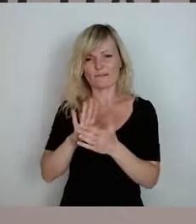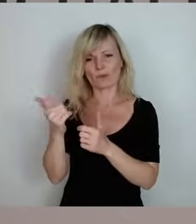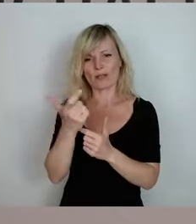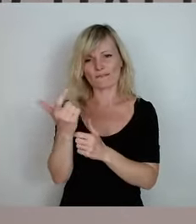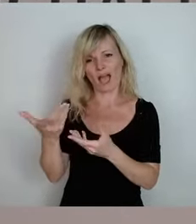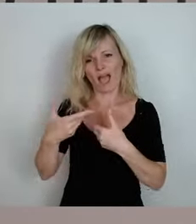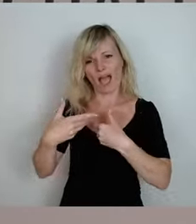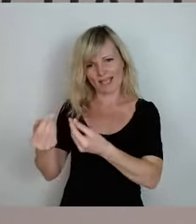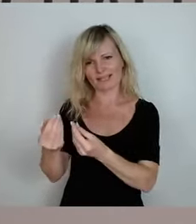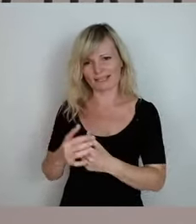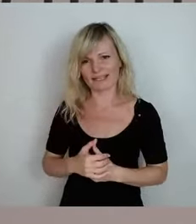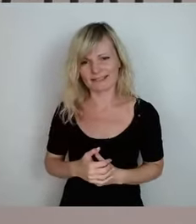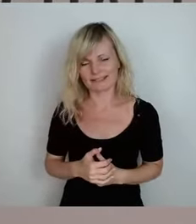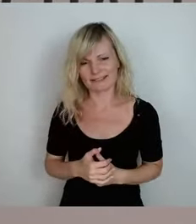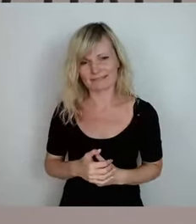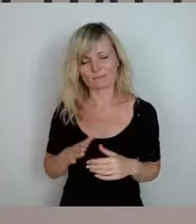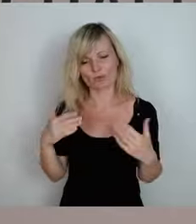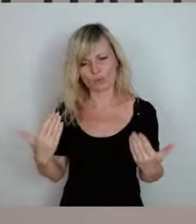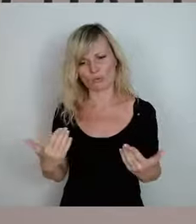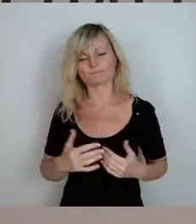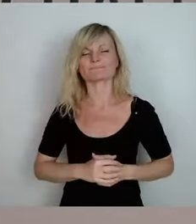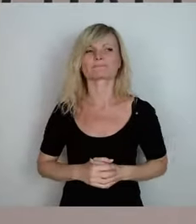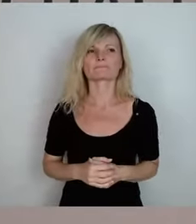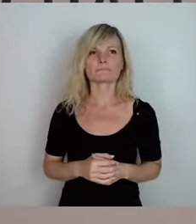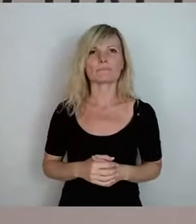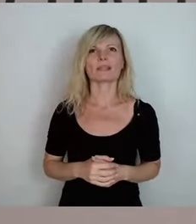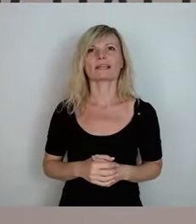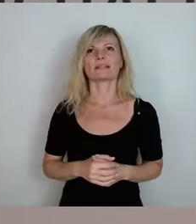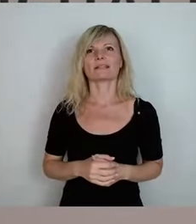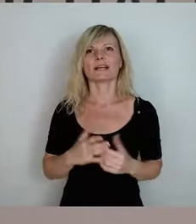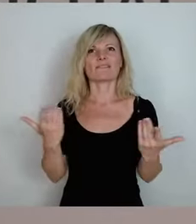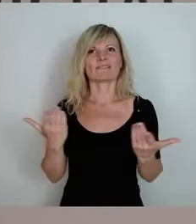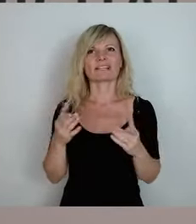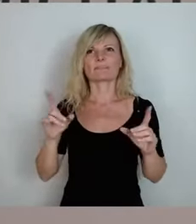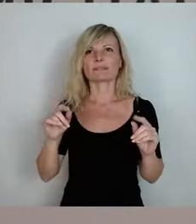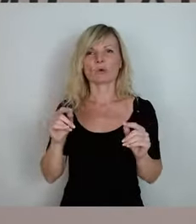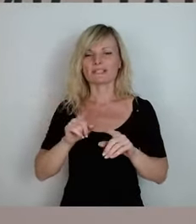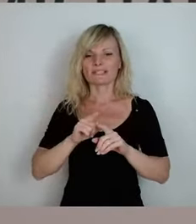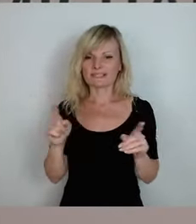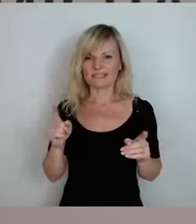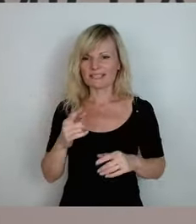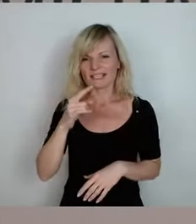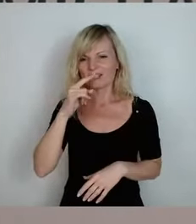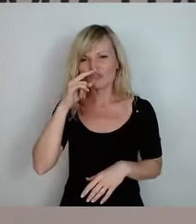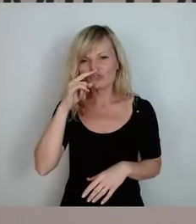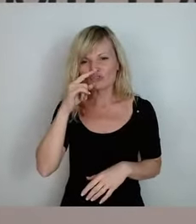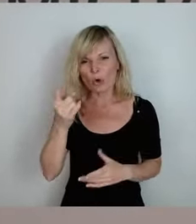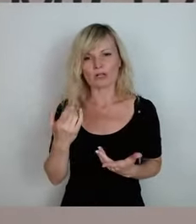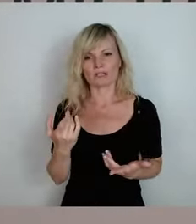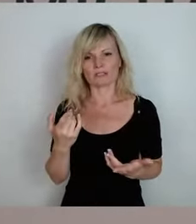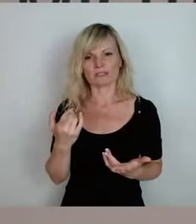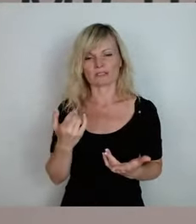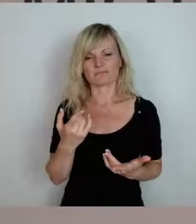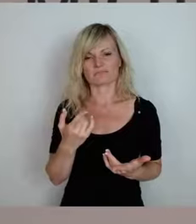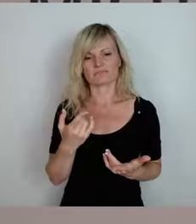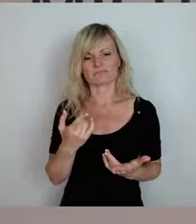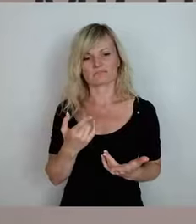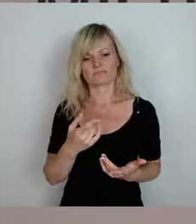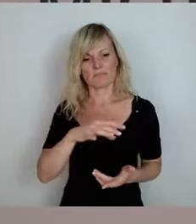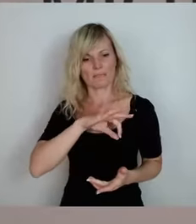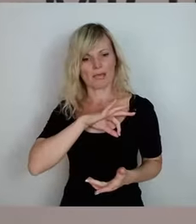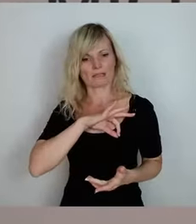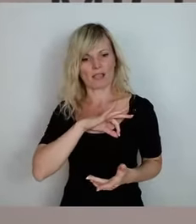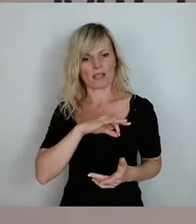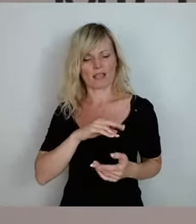Ansonsten, was heißt nicht stolz sein auf die Partei, in der man Mitglied ist. Zunächst mal ist es so,